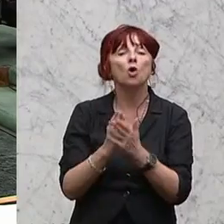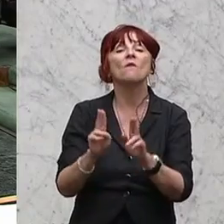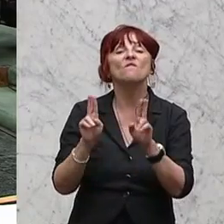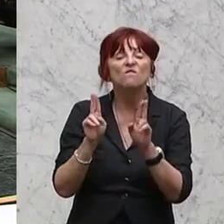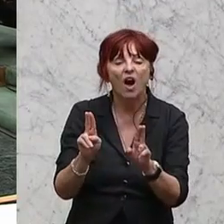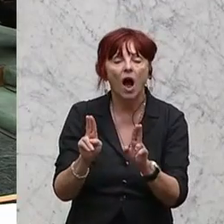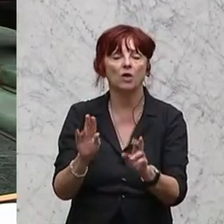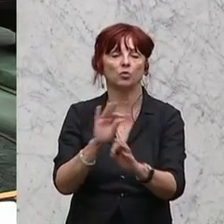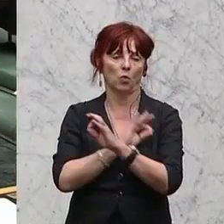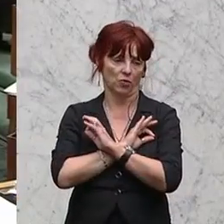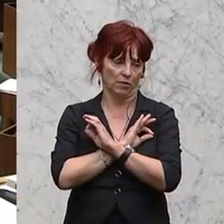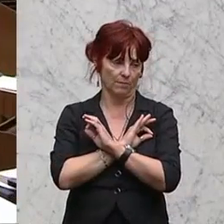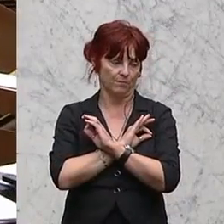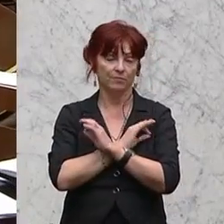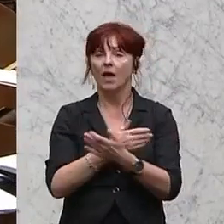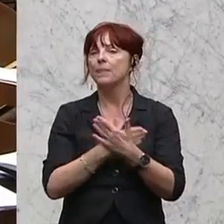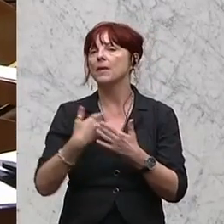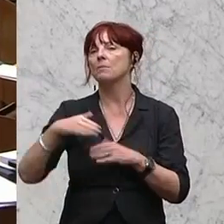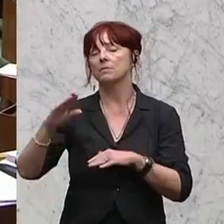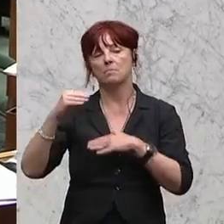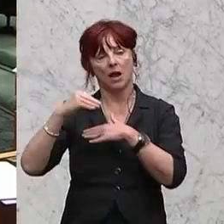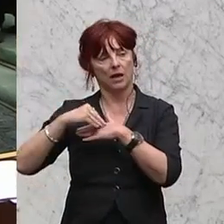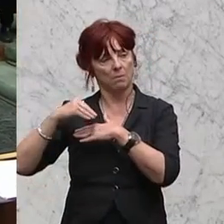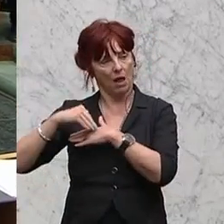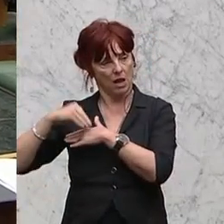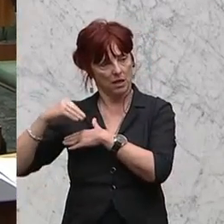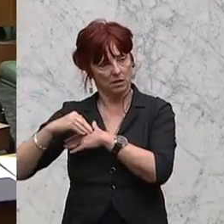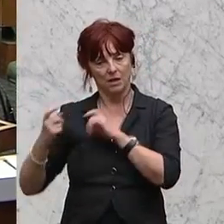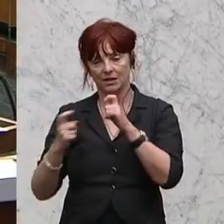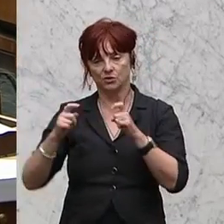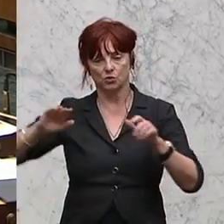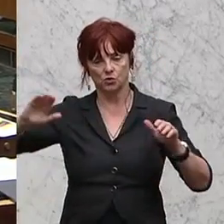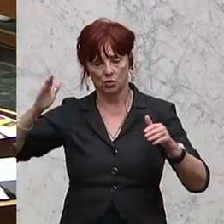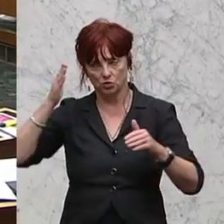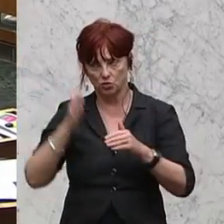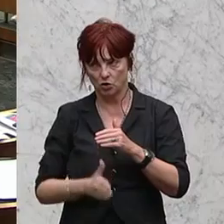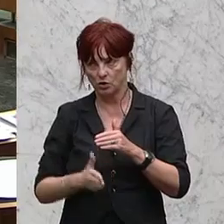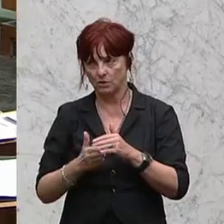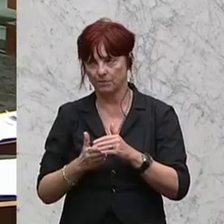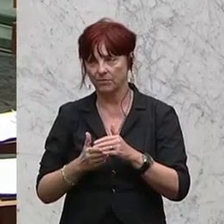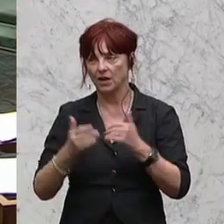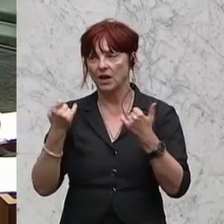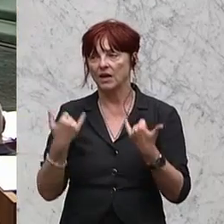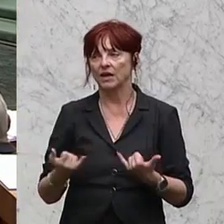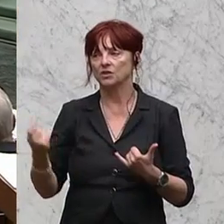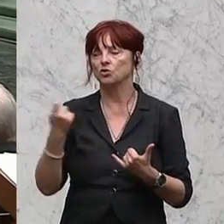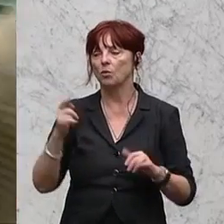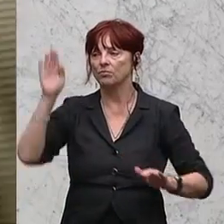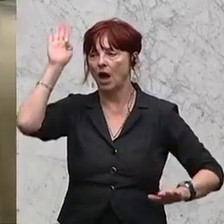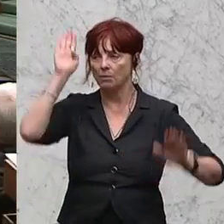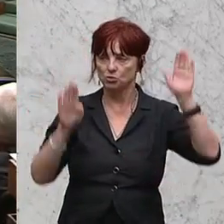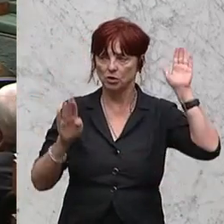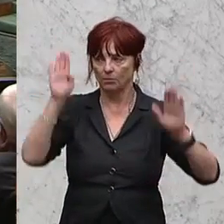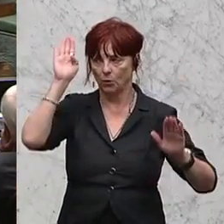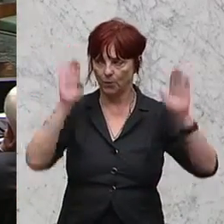Zum Wort ist niemand mehr gemeldet, die Debatte ist geschlossen. Wir kommen nunmehr zur Abstimmung